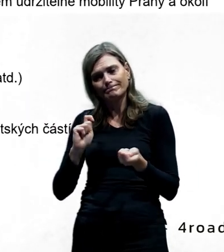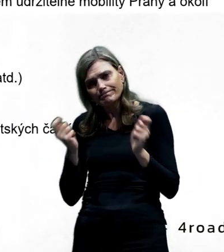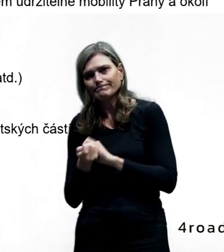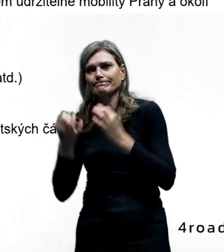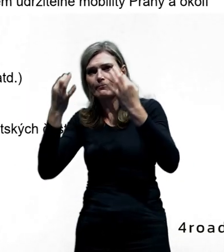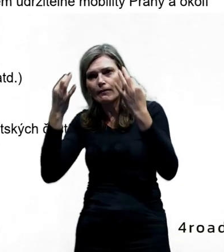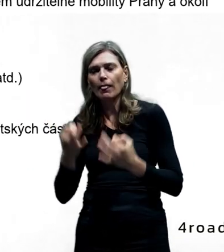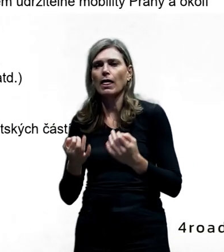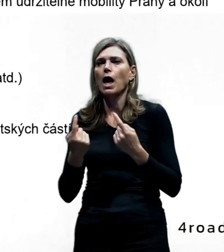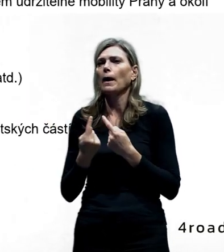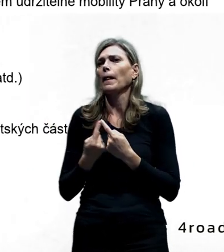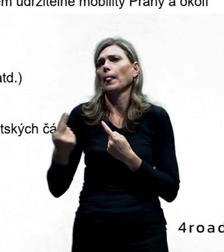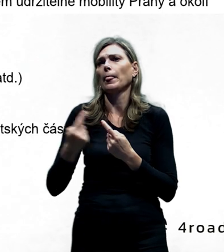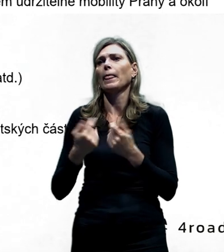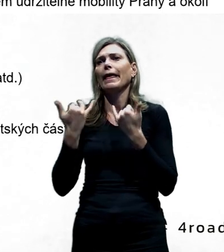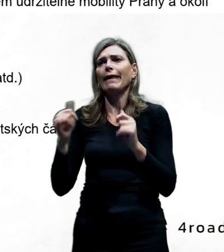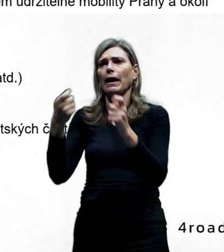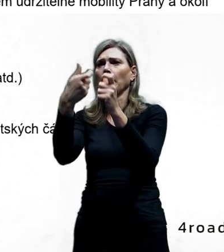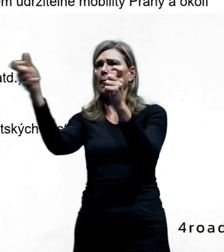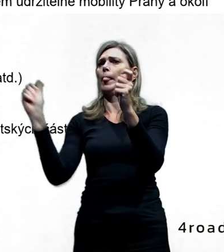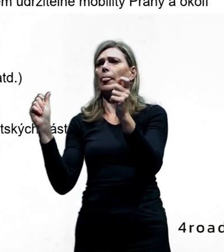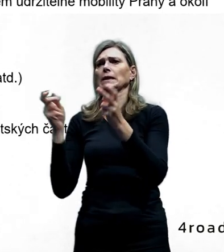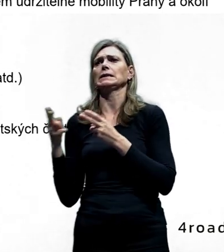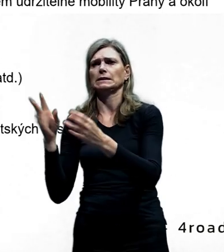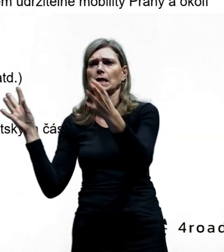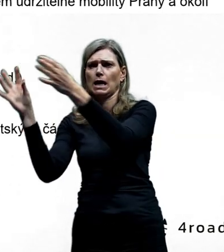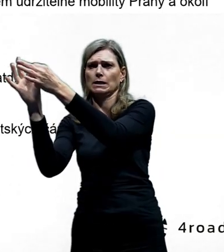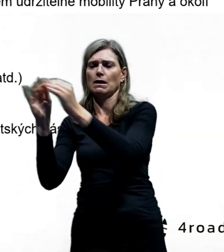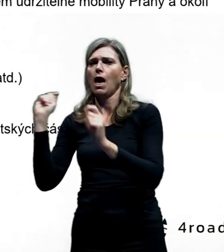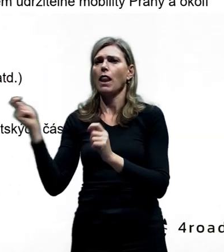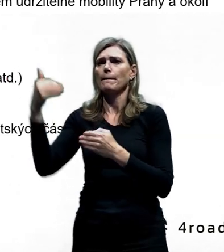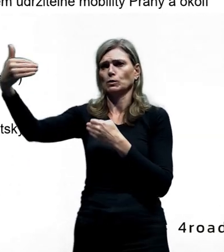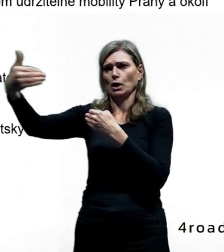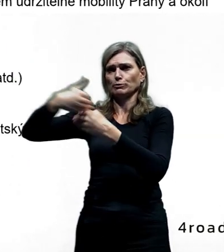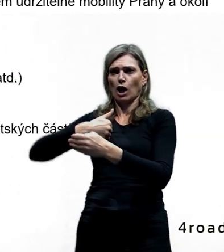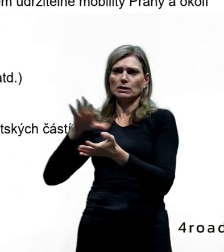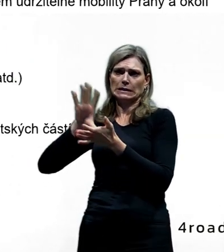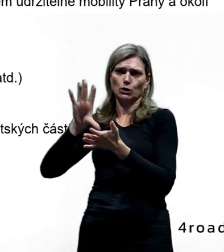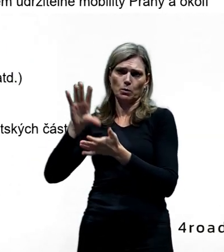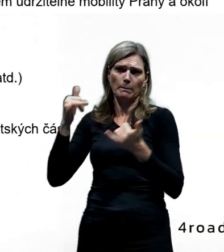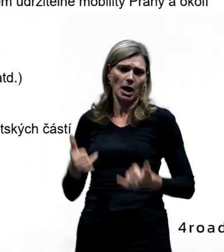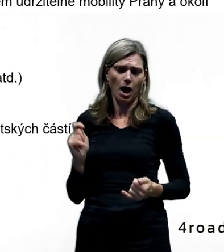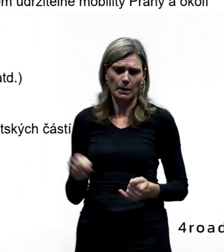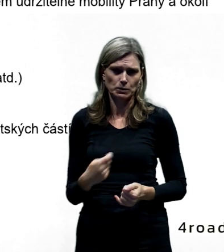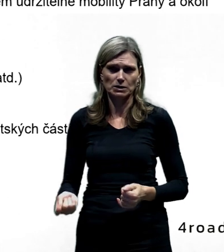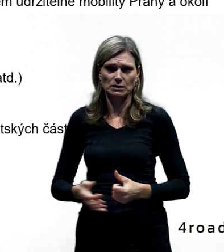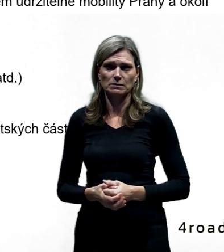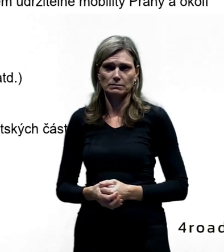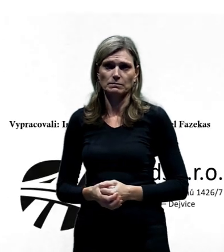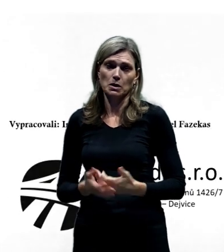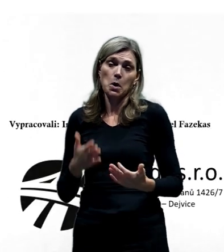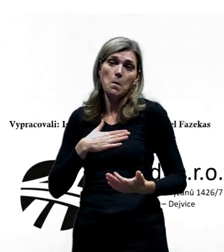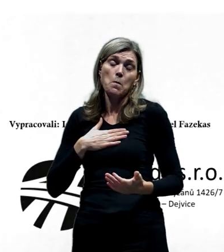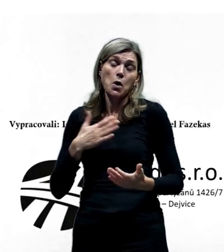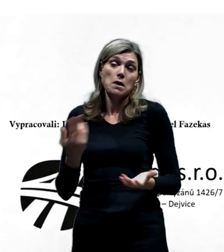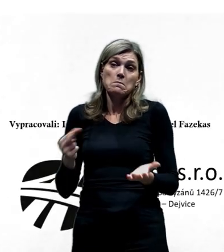malého úseku, okrsku atd. a nebudete muset projíždět celou Prahou. Tak ode mě je to